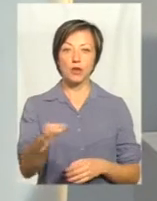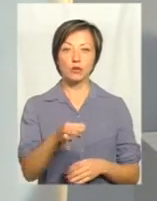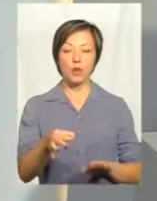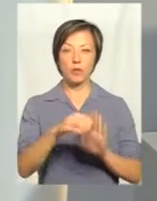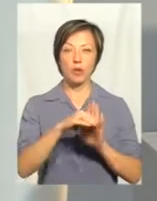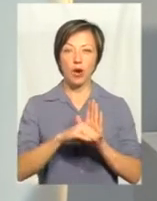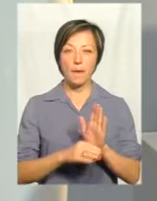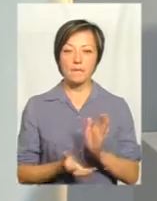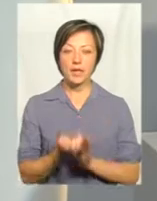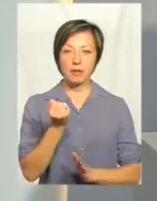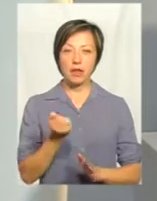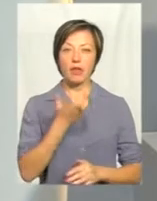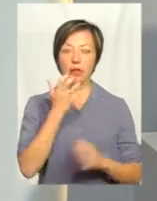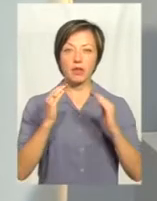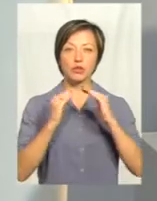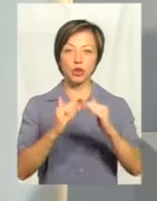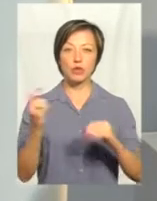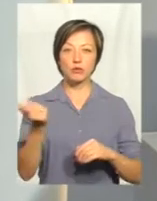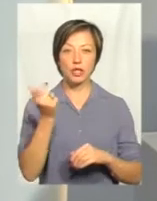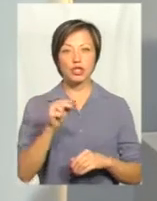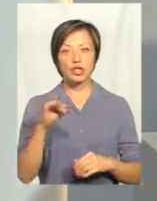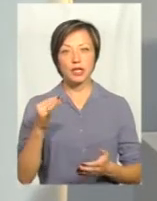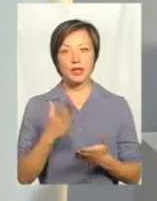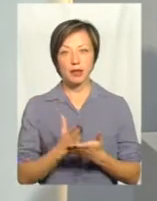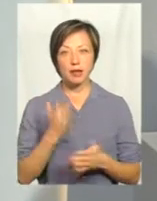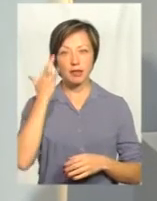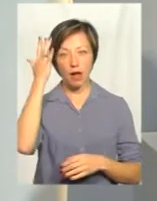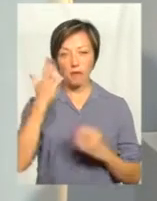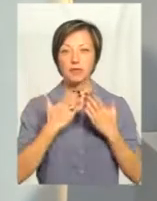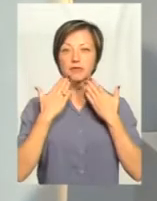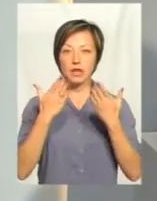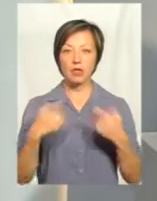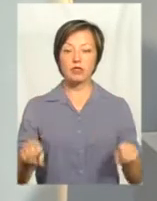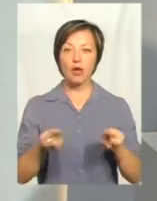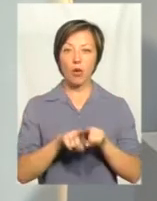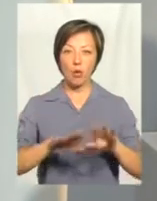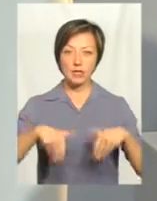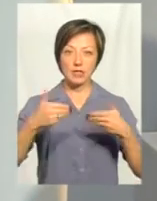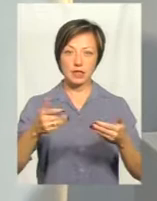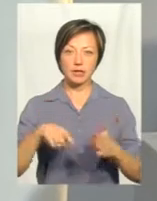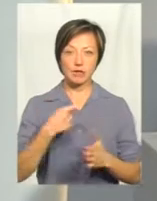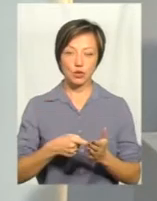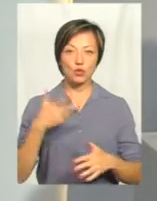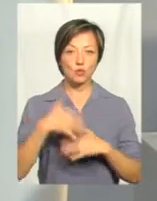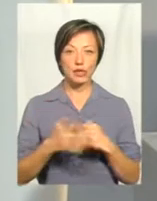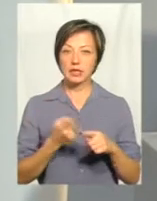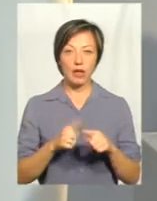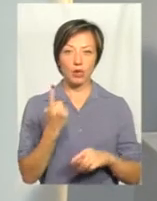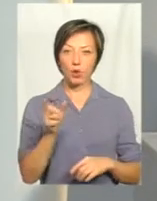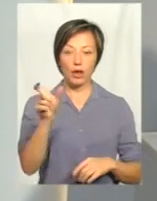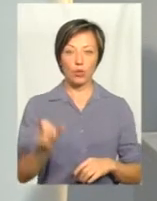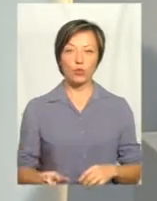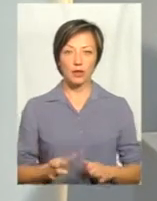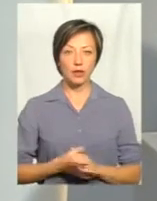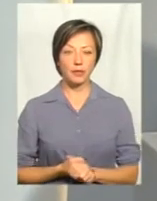програми підтримки тепличного господарства. Чи є намір звертатись з такою ініціативою? Зрозуміло, що це не одна людина